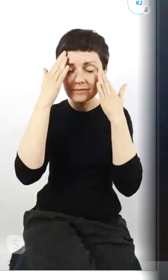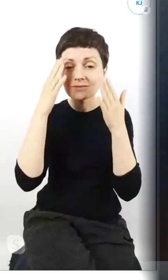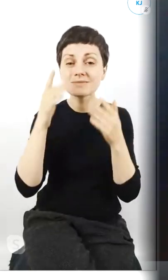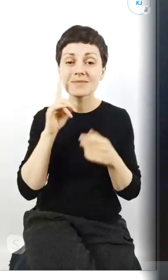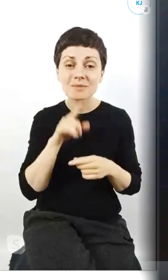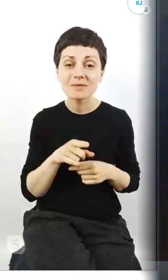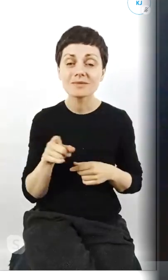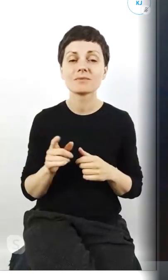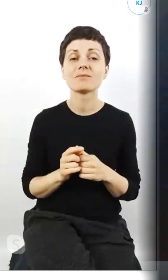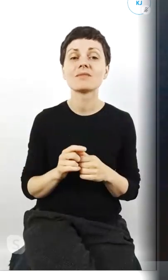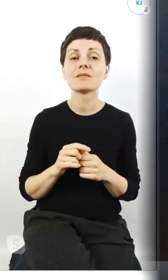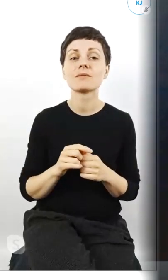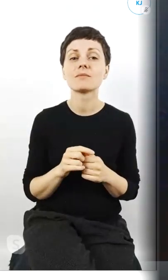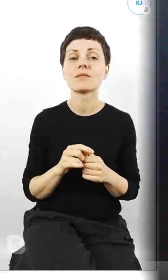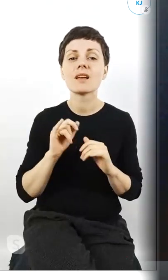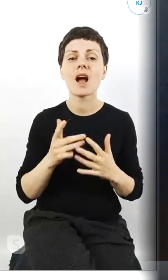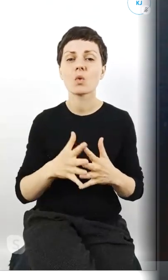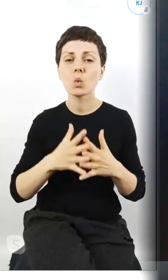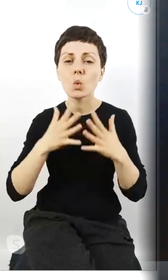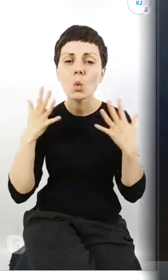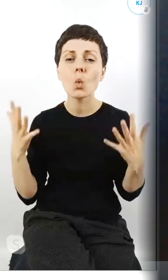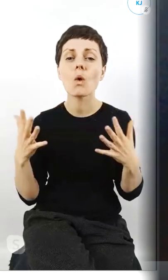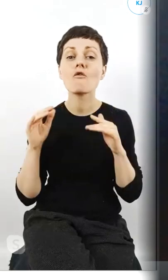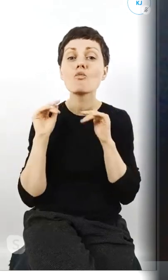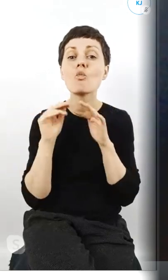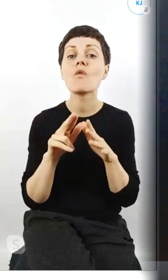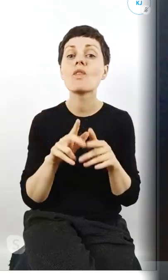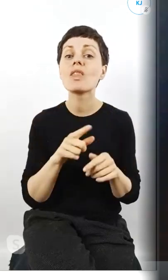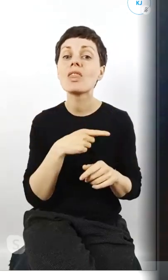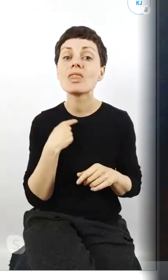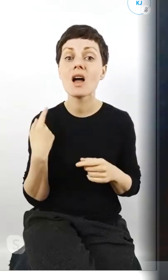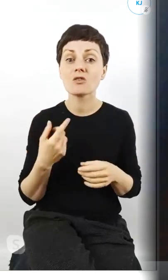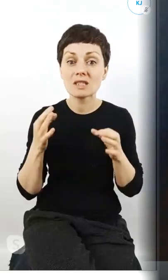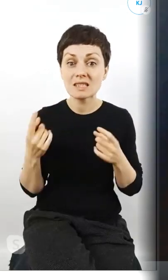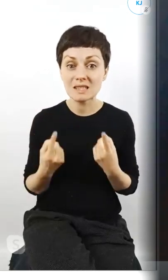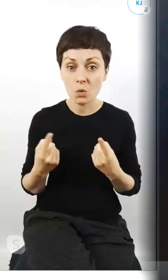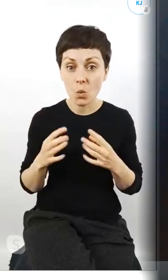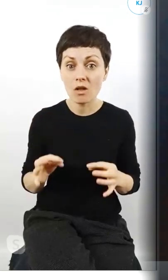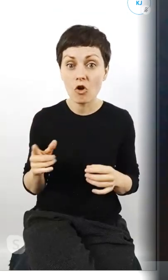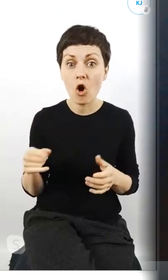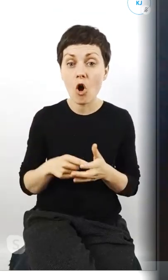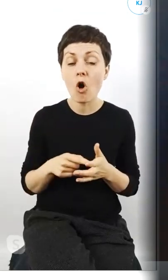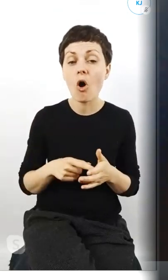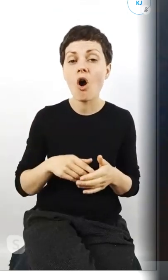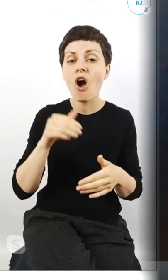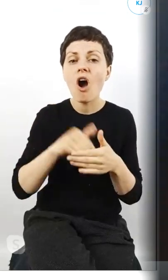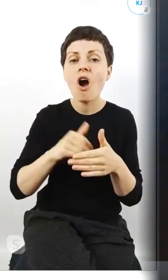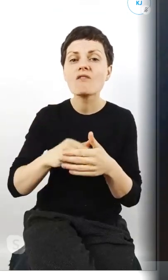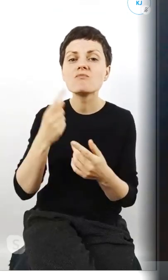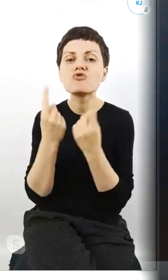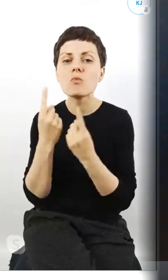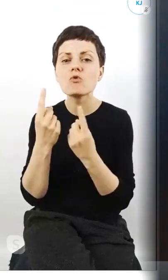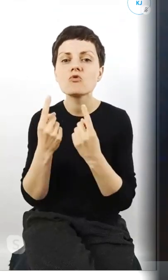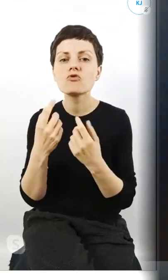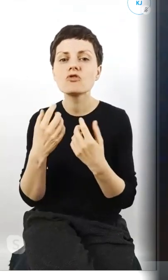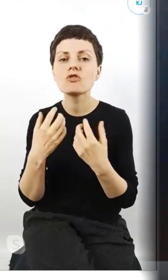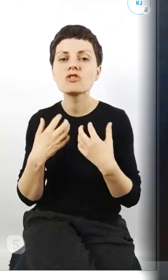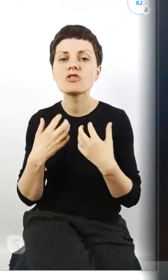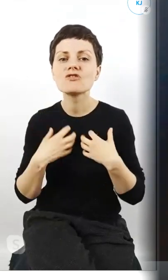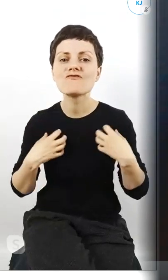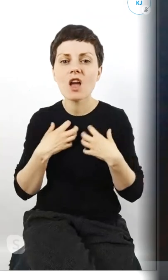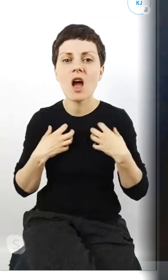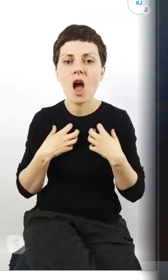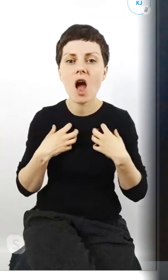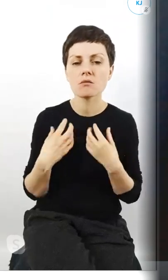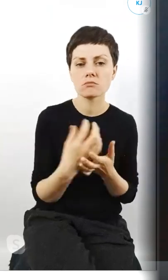jak duży wpływ na naszą obecną sytuację ma przemysłowy chów zwierząt przemysłowy chów zwierząt odpowiada za 20% emisji